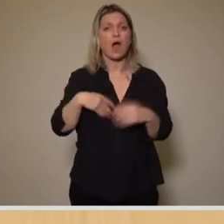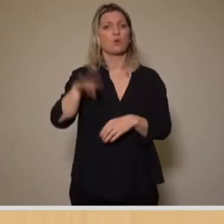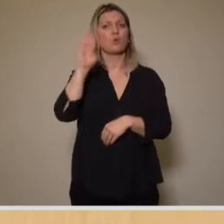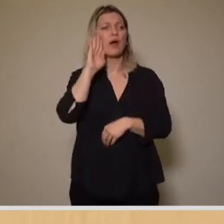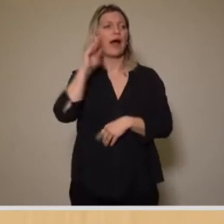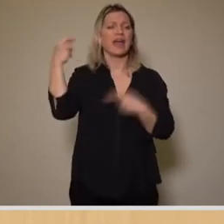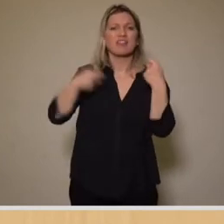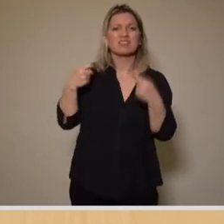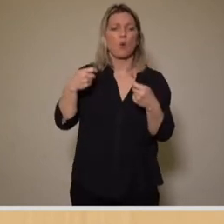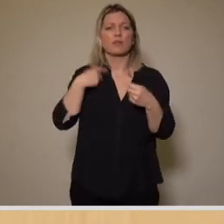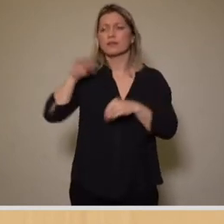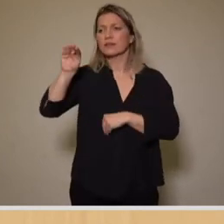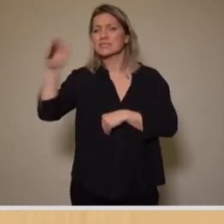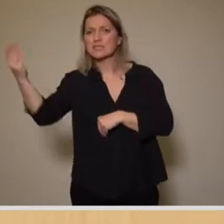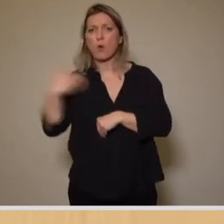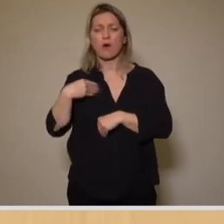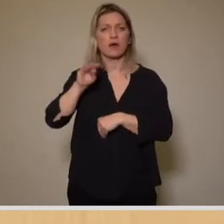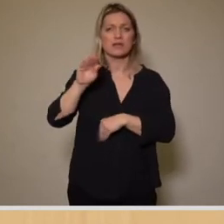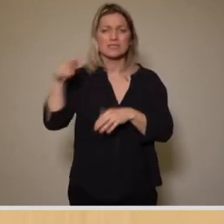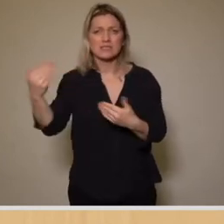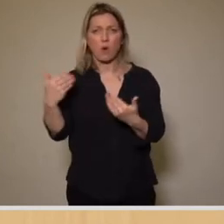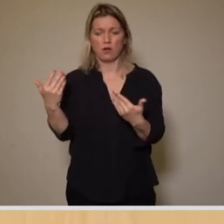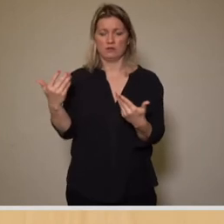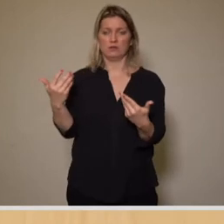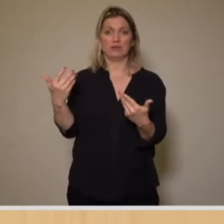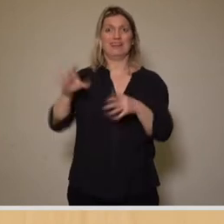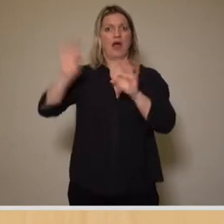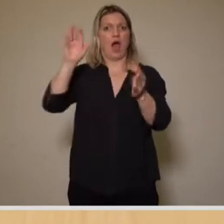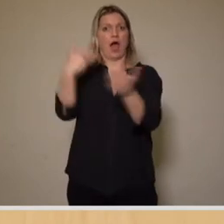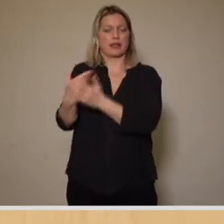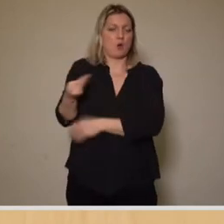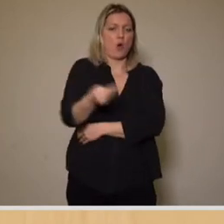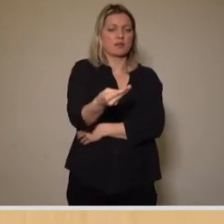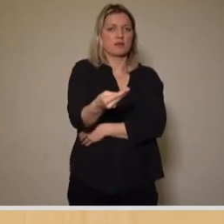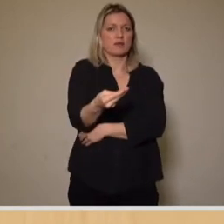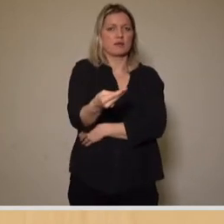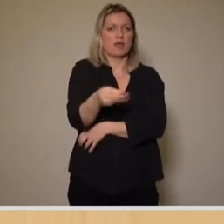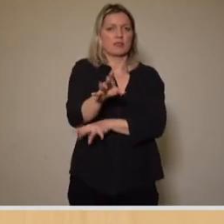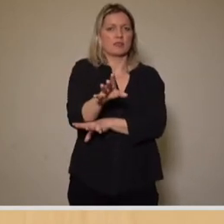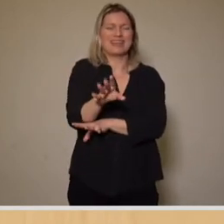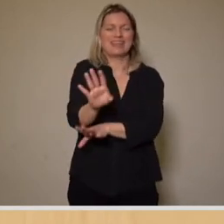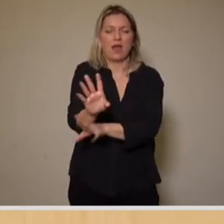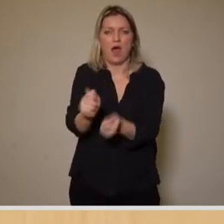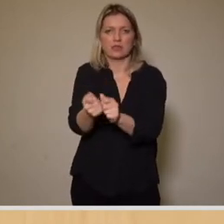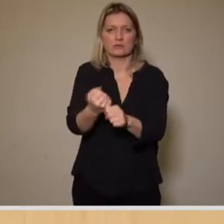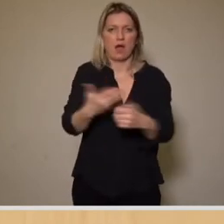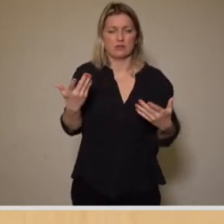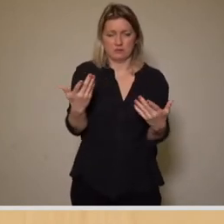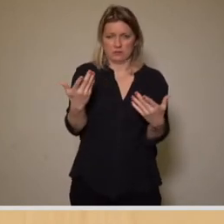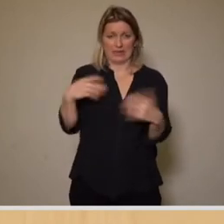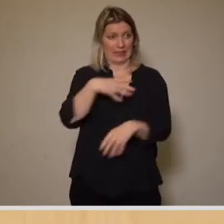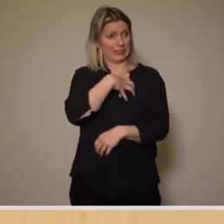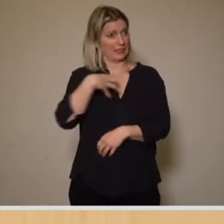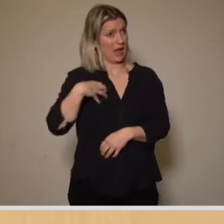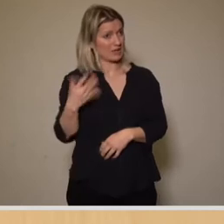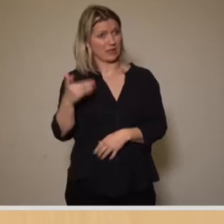Investoren ist eine katastrophale. Das beste Angebot abgegeben und dann überlegt man es sich doch wieder anders. Warum sollen sich Investoren noch hier in Dresden